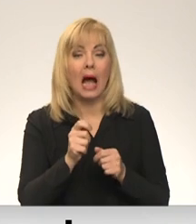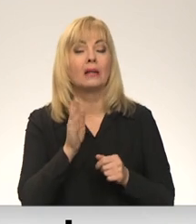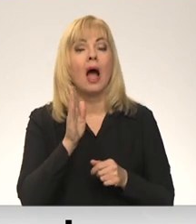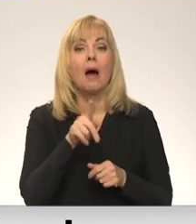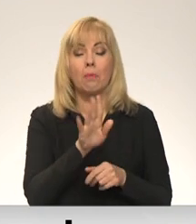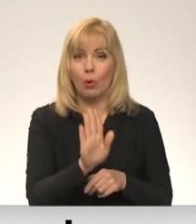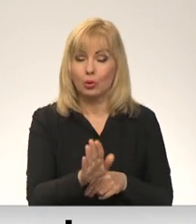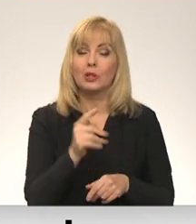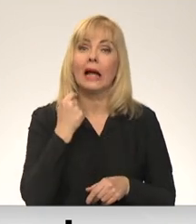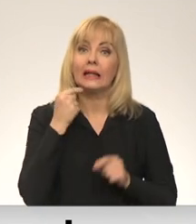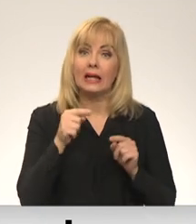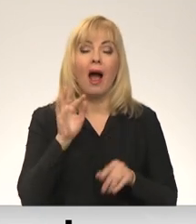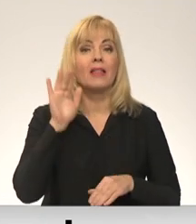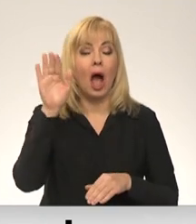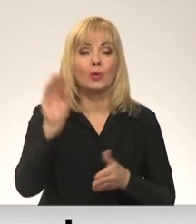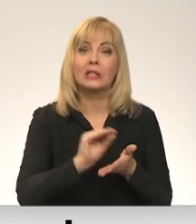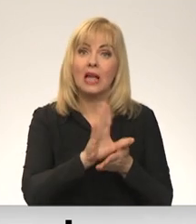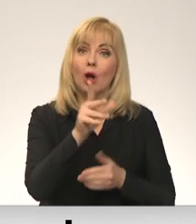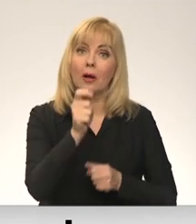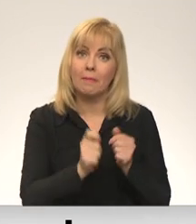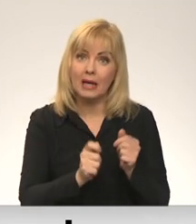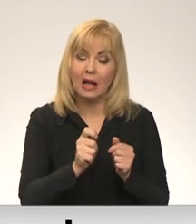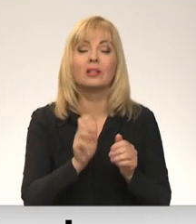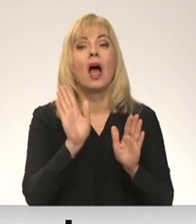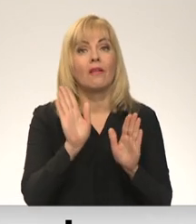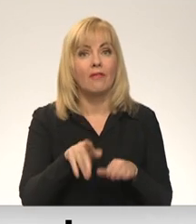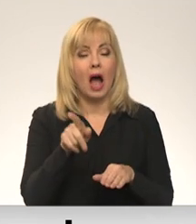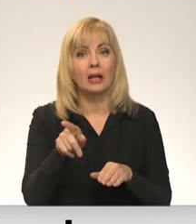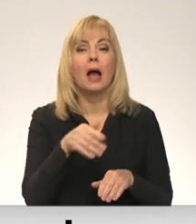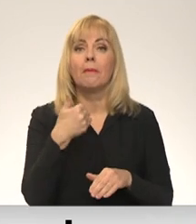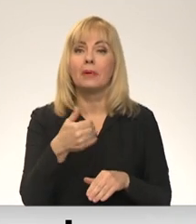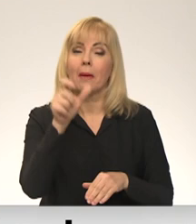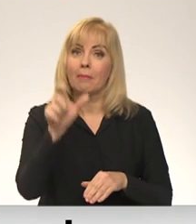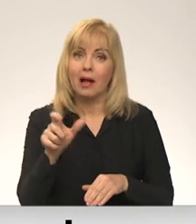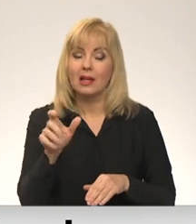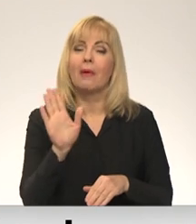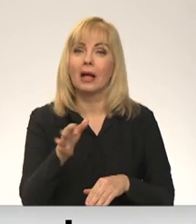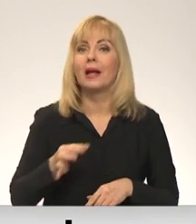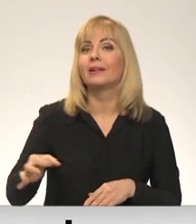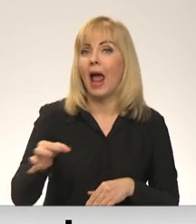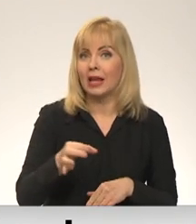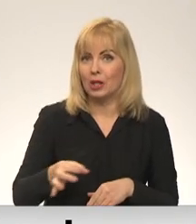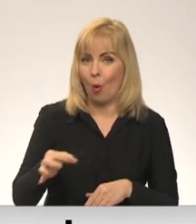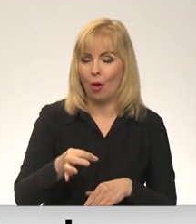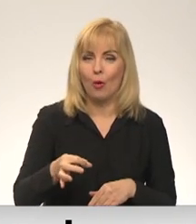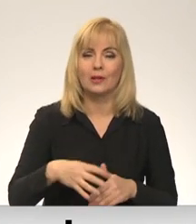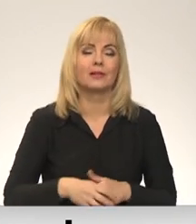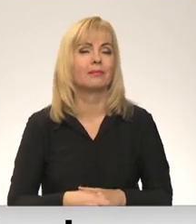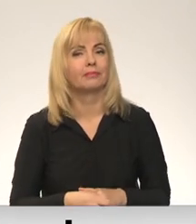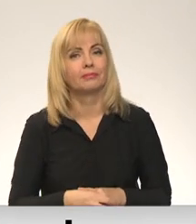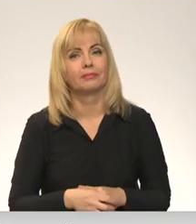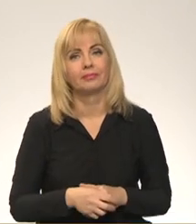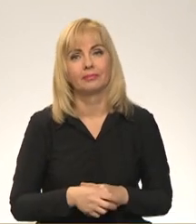Rīgā, bet nākotnēs sakrātais piens varētu nonākt arī pie pacientiem reģionors. Vita Unstrete, Latvijas